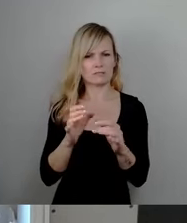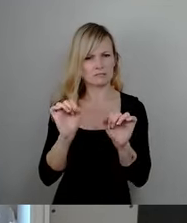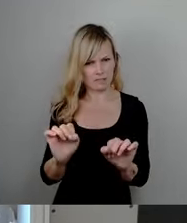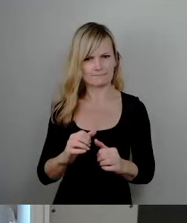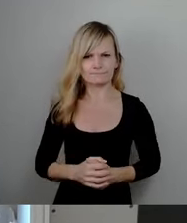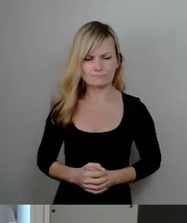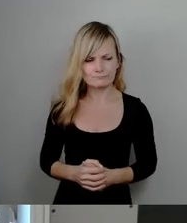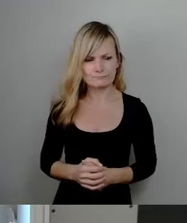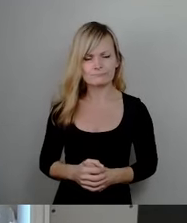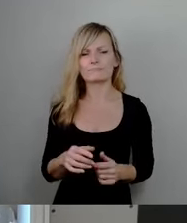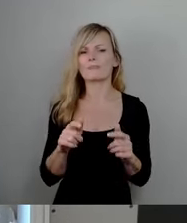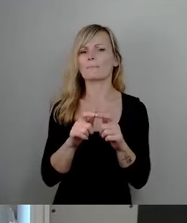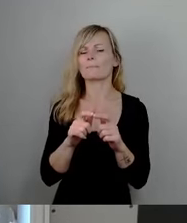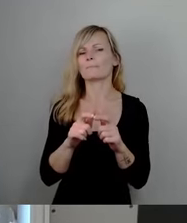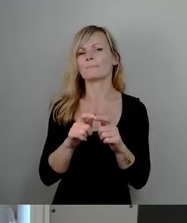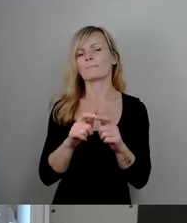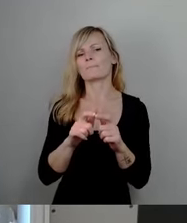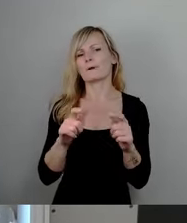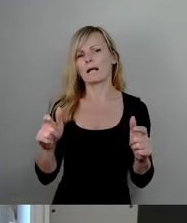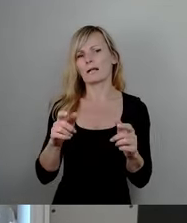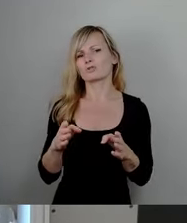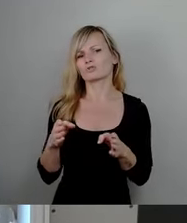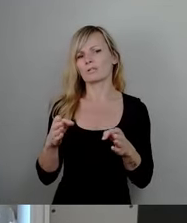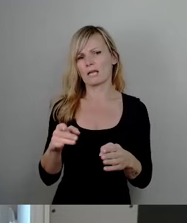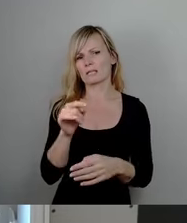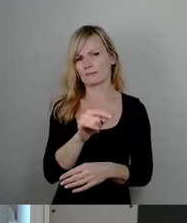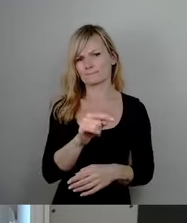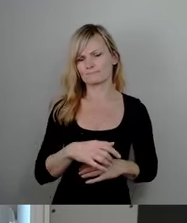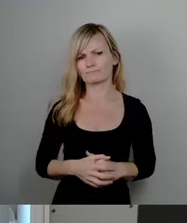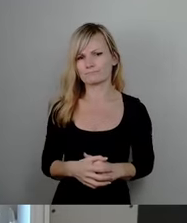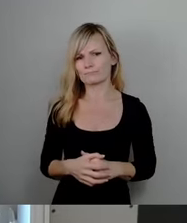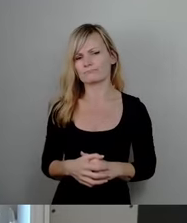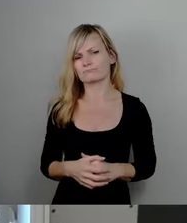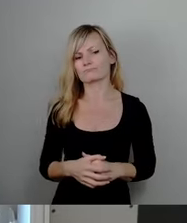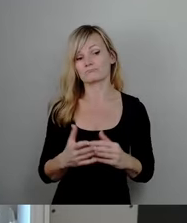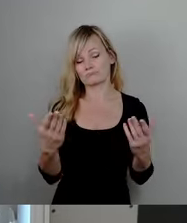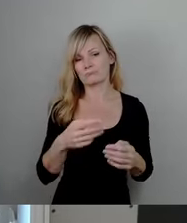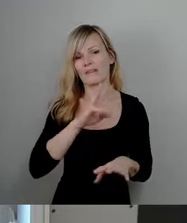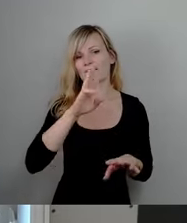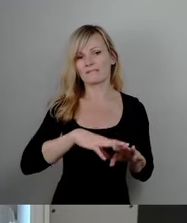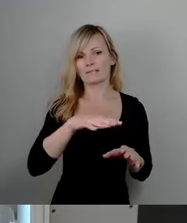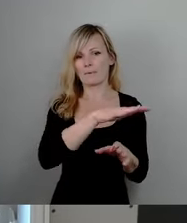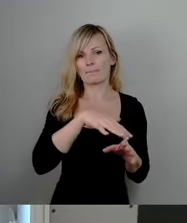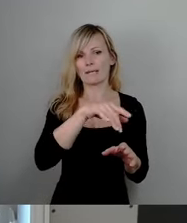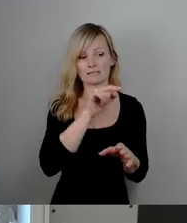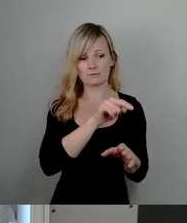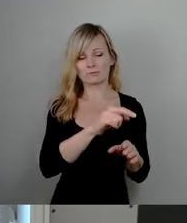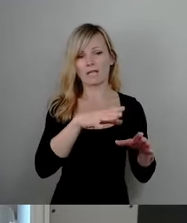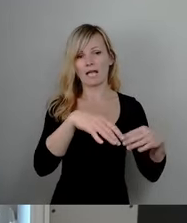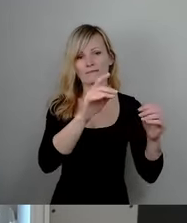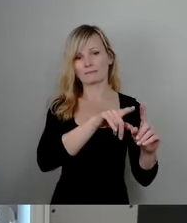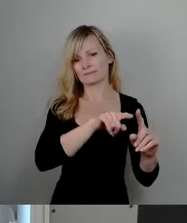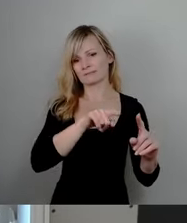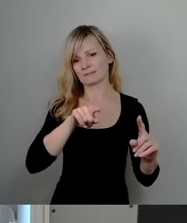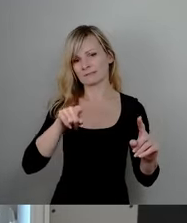in der Prager Straße, aber nicht nur in der Prager Straße, also beginnend vom Wiener Platz bis vorne zur